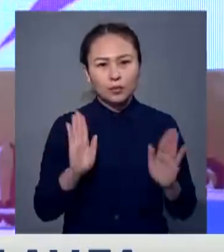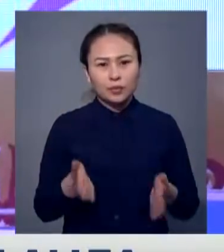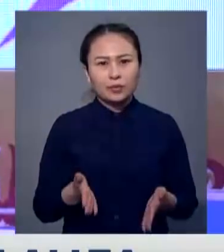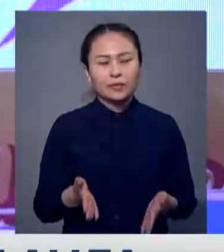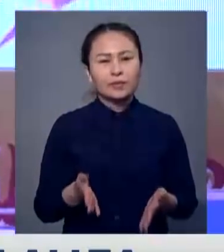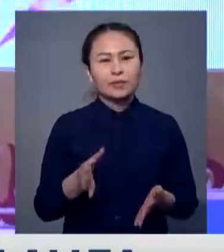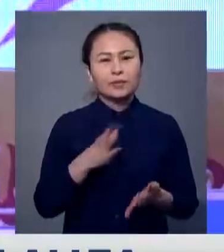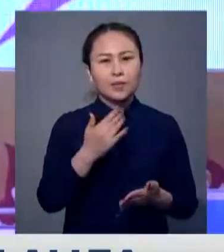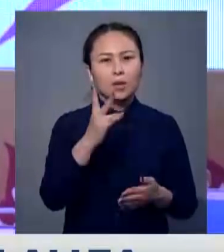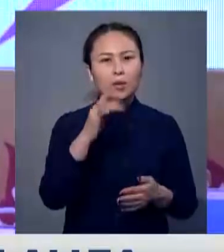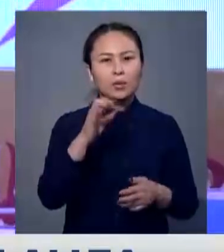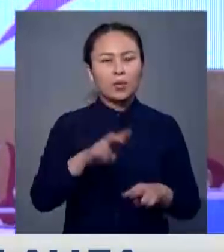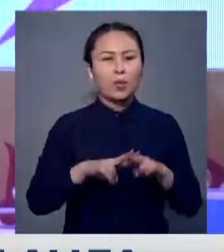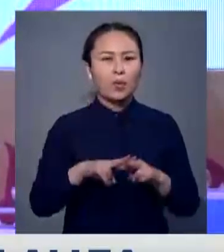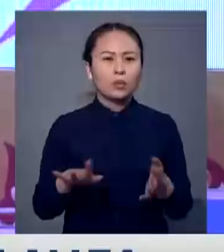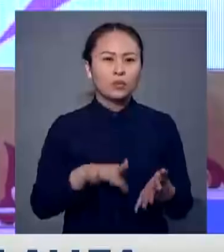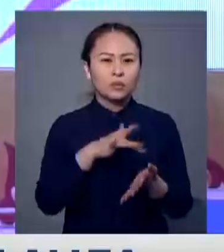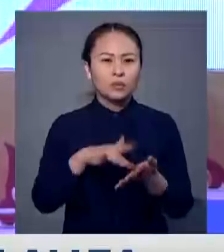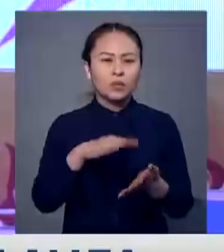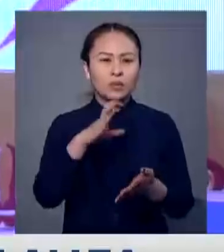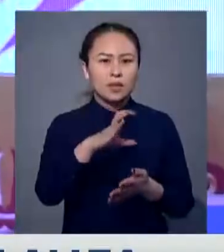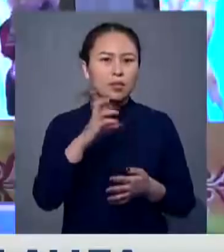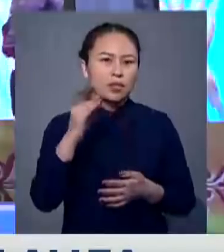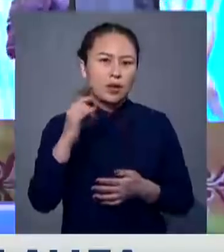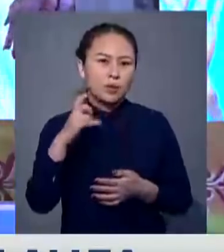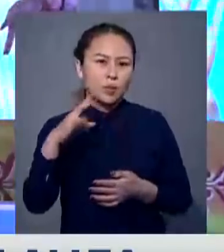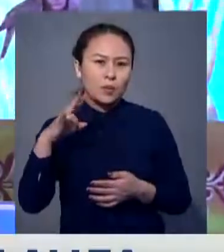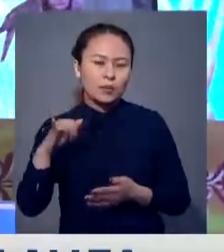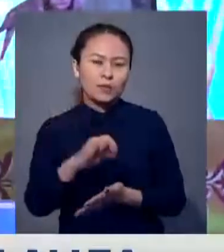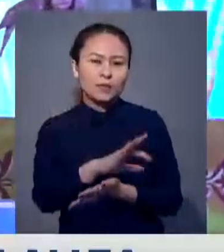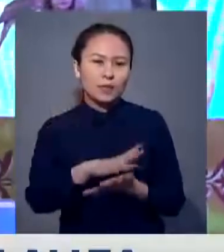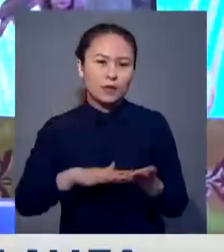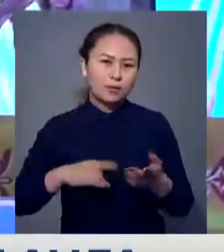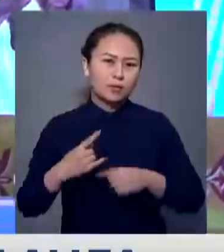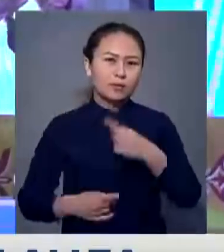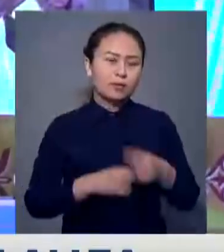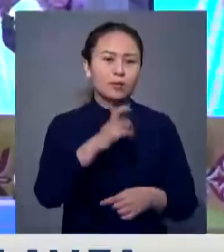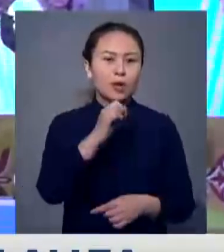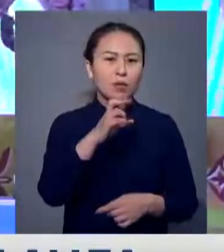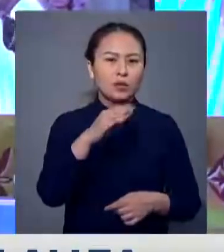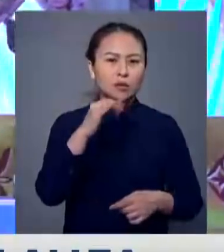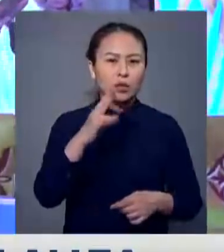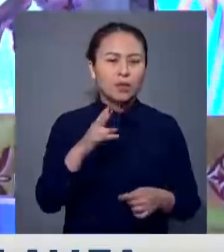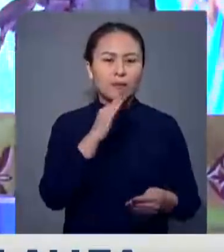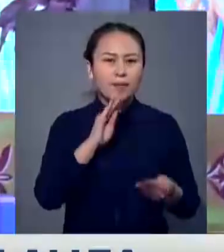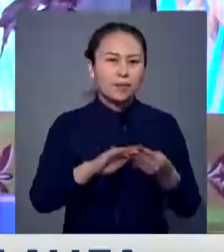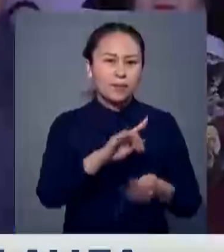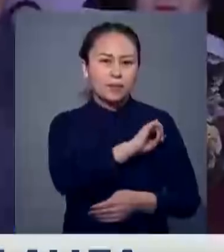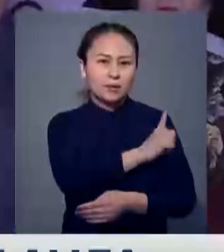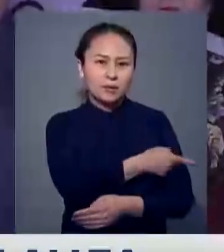Қаршығадан Нұрсултандық серік болсыны жалға солының, етелгіден тараздық бақтаулет бағажанның өнері өзгелерден үстен болды.